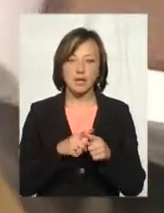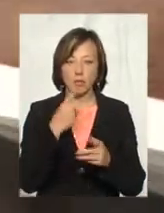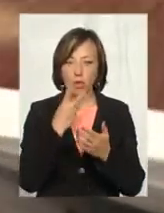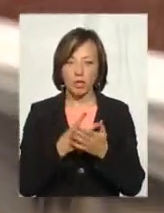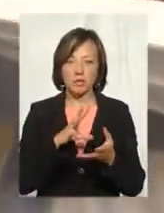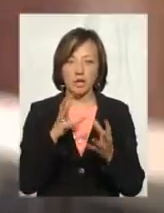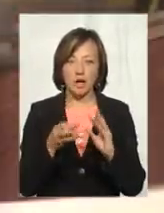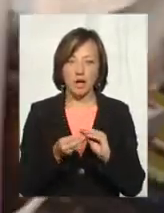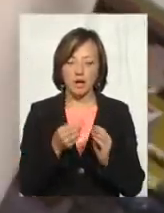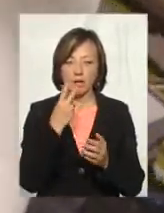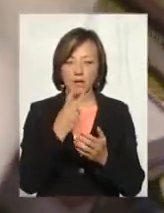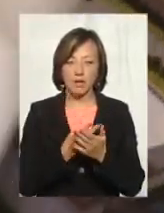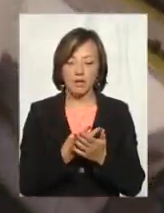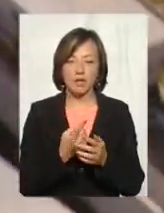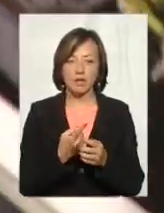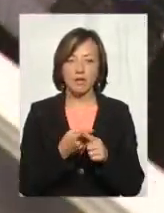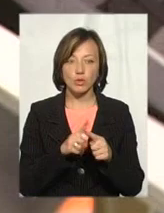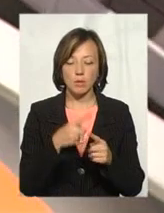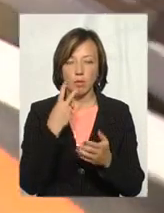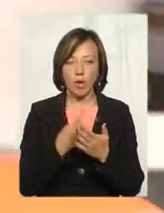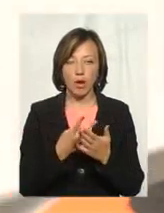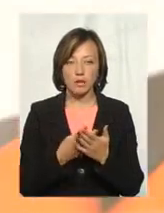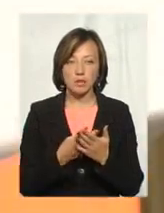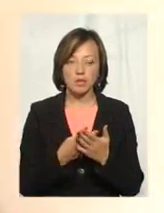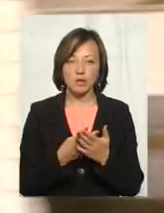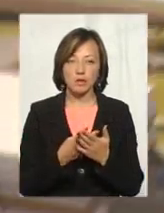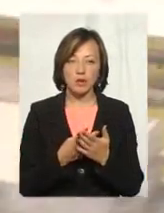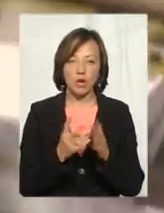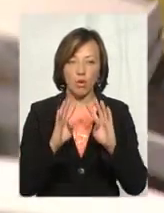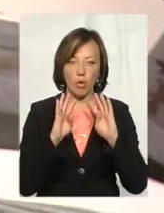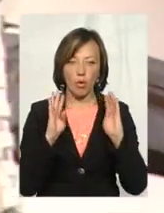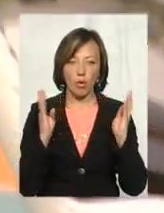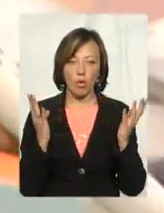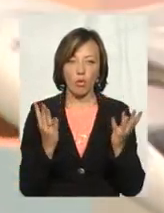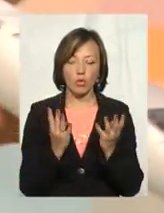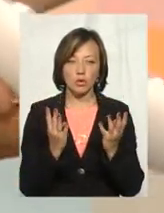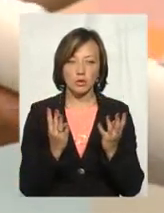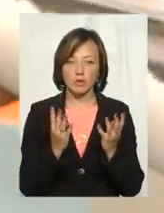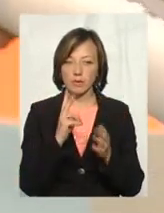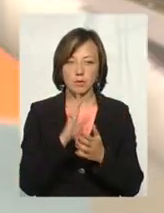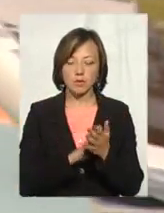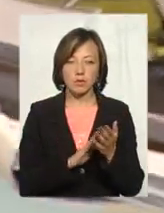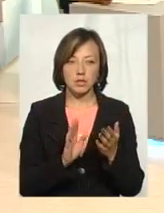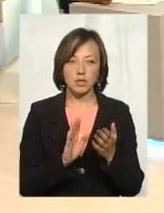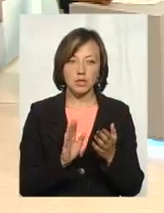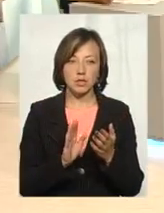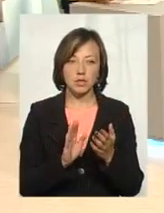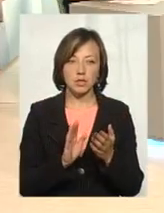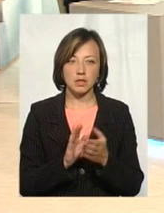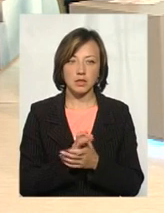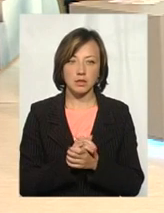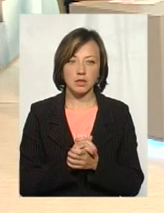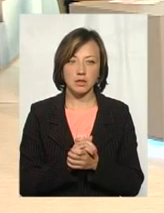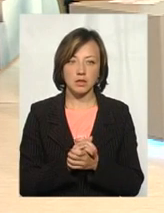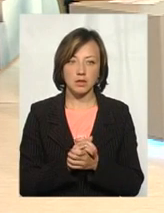загальний вигляд. І ось показано огорожу. Ні, це не огорожа. Це загальний вигляд